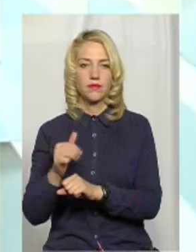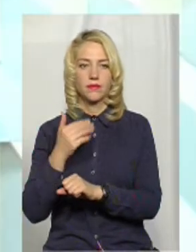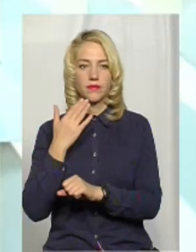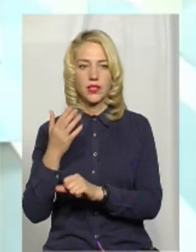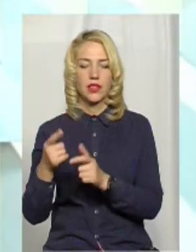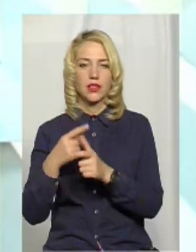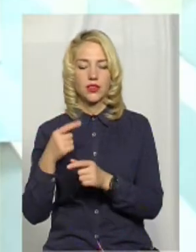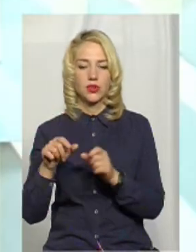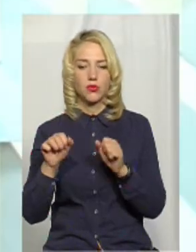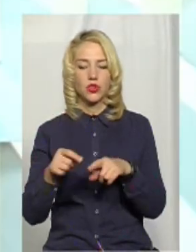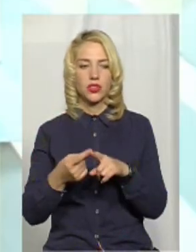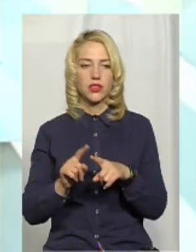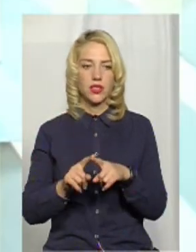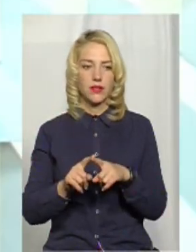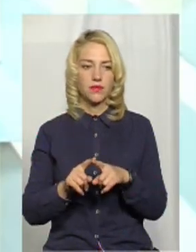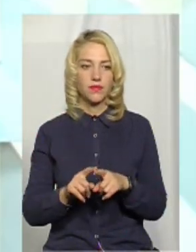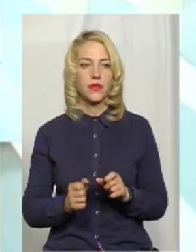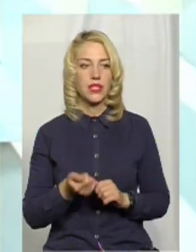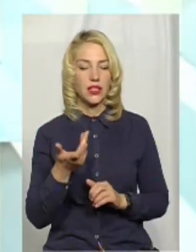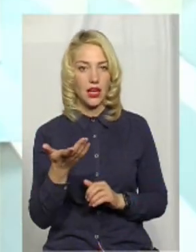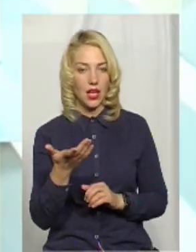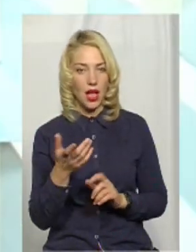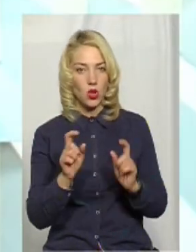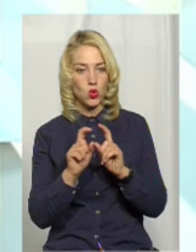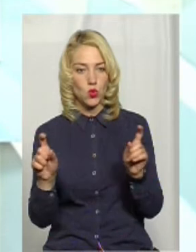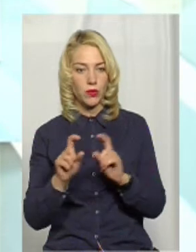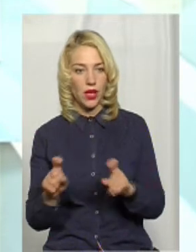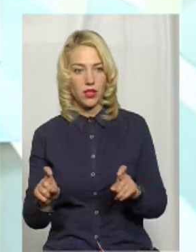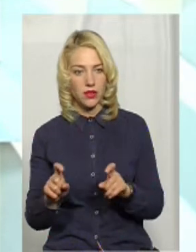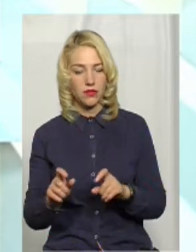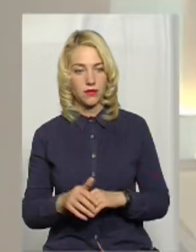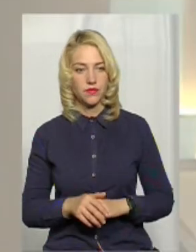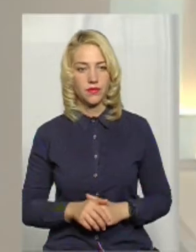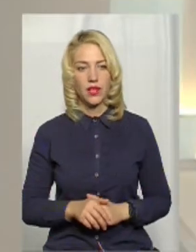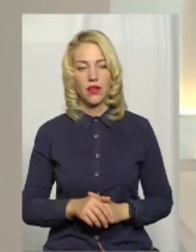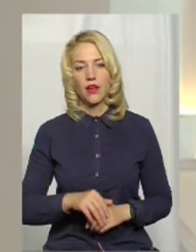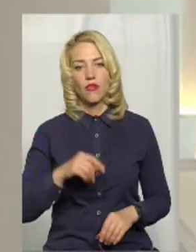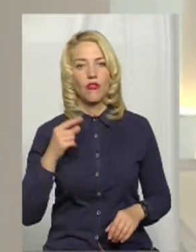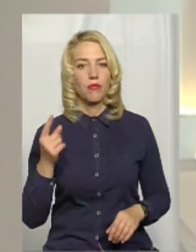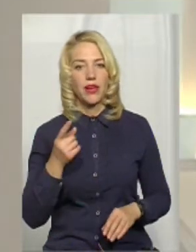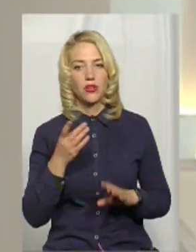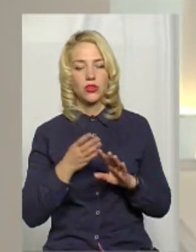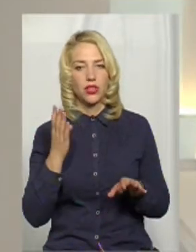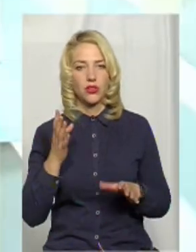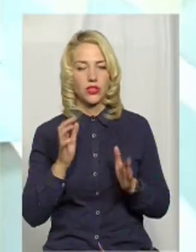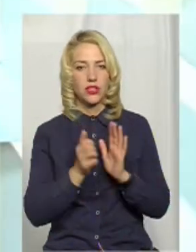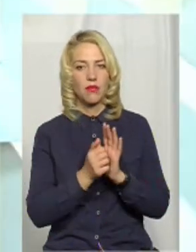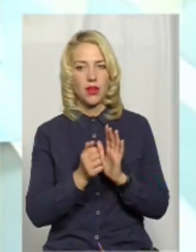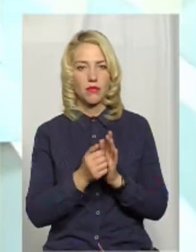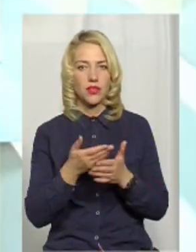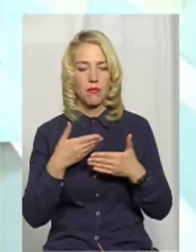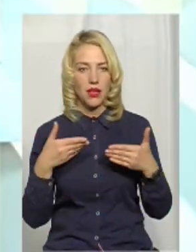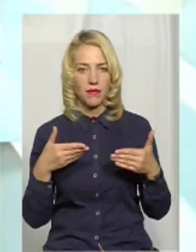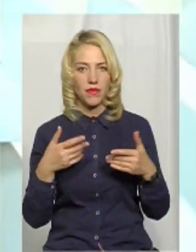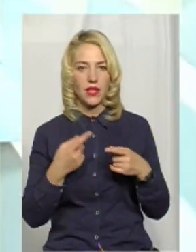Чи, може, це кілька суб'єктів? Ну, в першу чергу, займаємося ми,